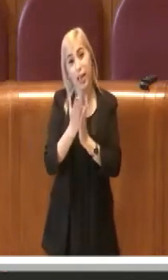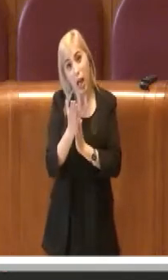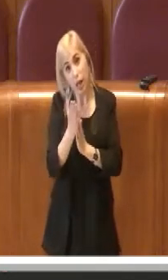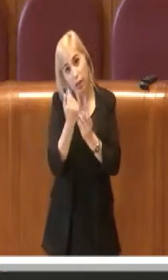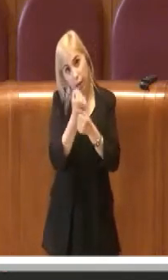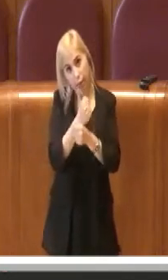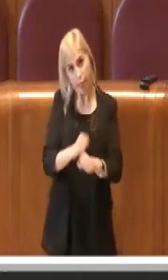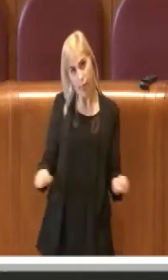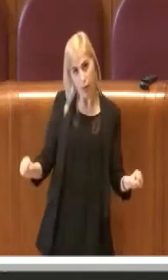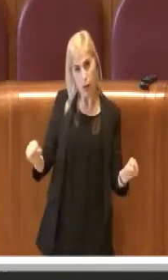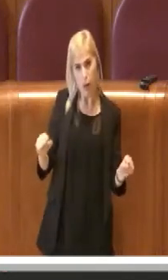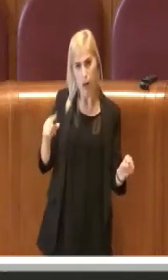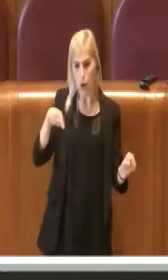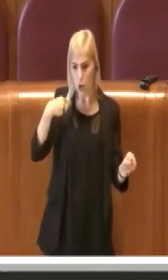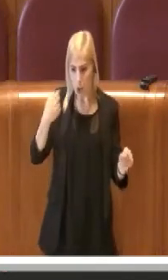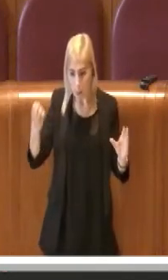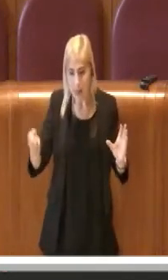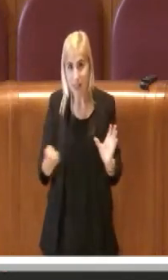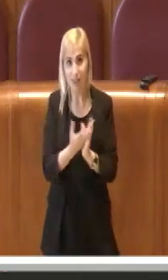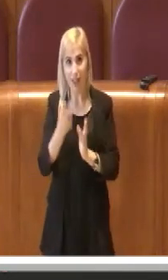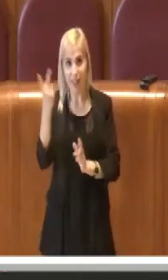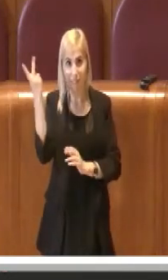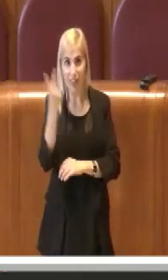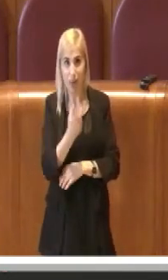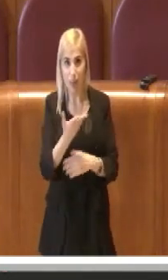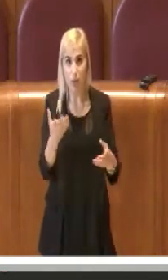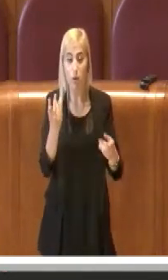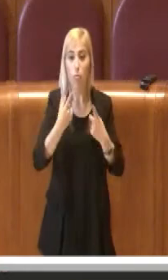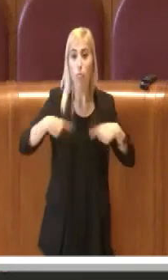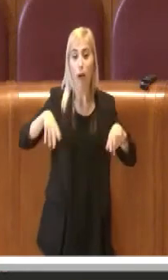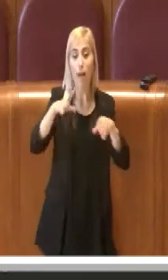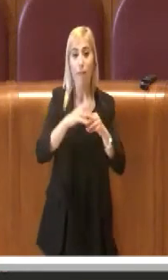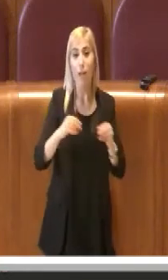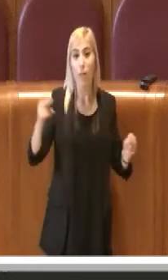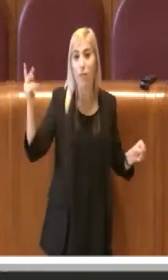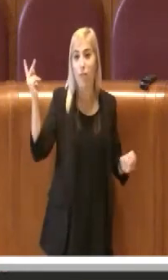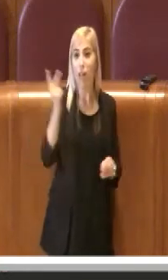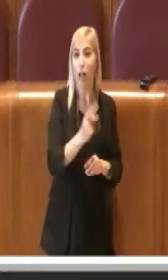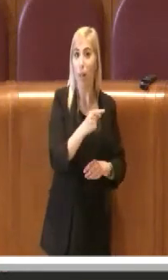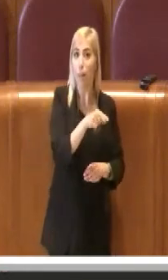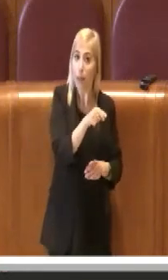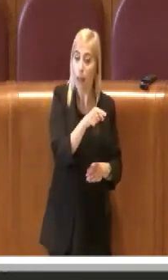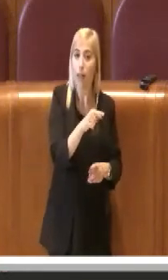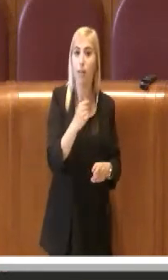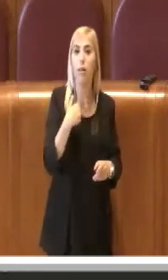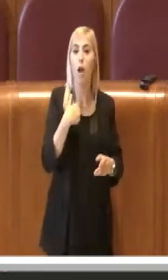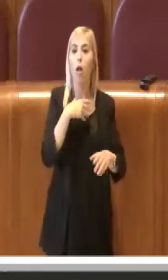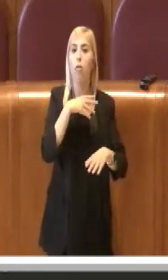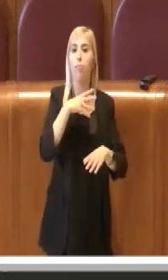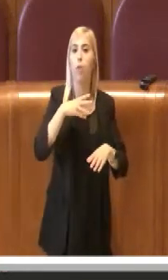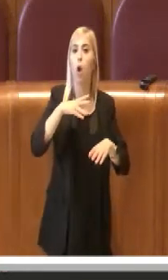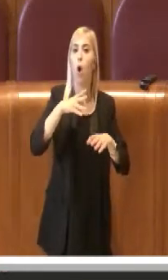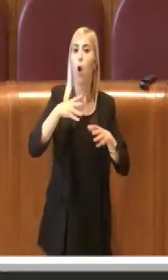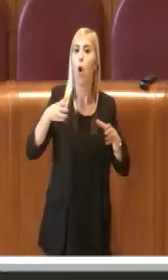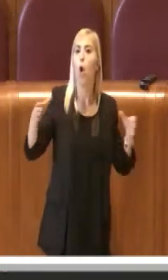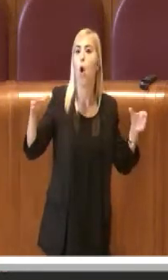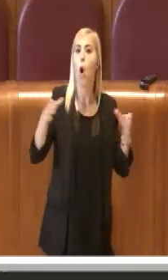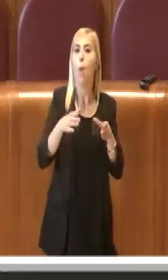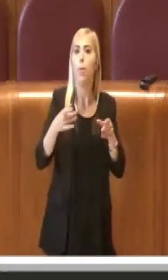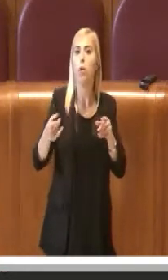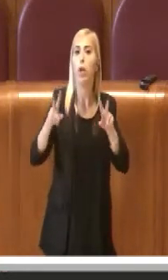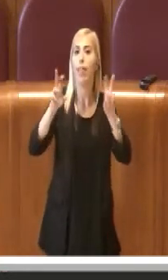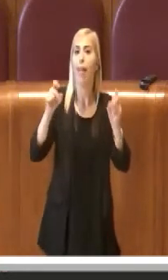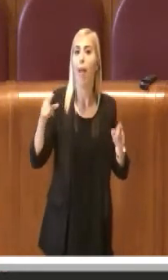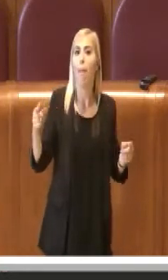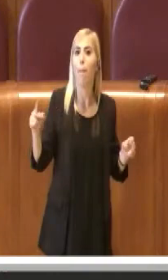inerzia si è attivata concretamente. Noi abbiamo fatto almeno oltre una decina di commissioni su questo tema e da quando